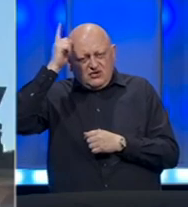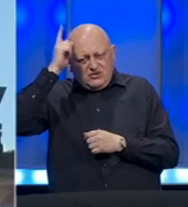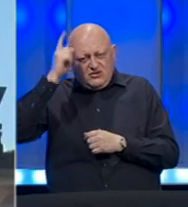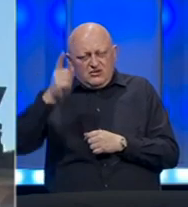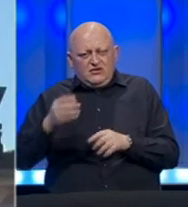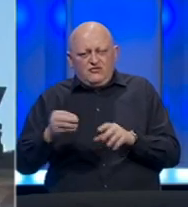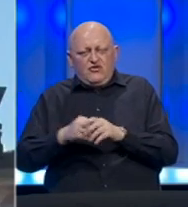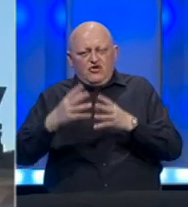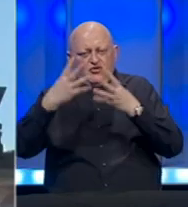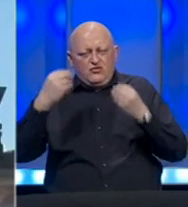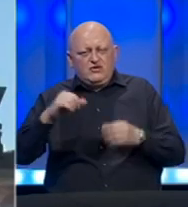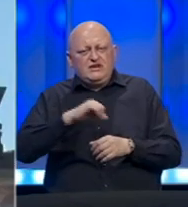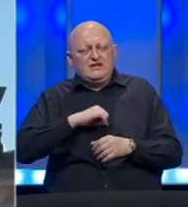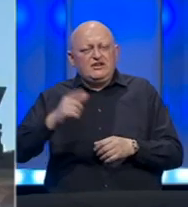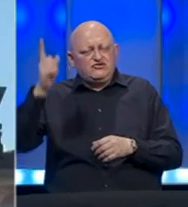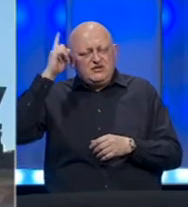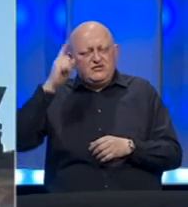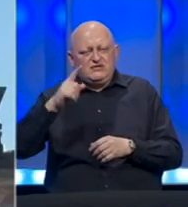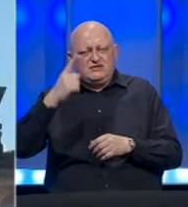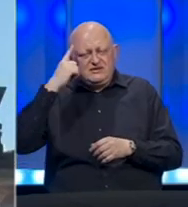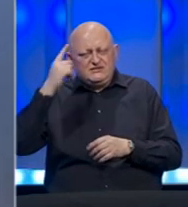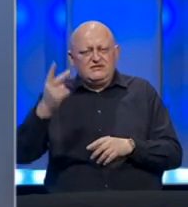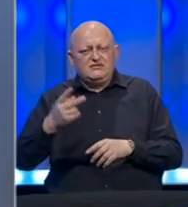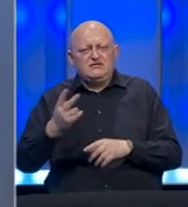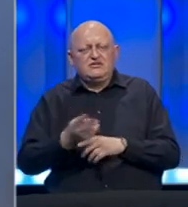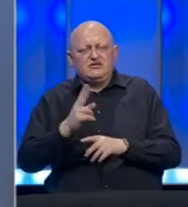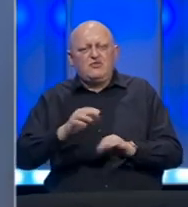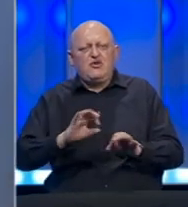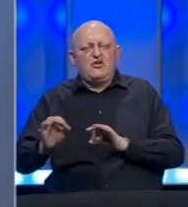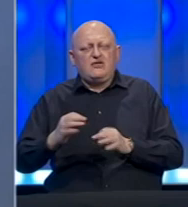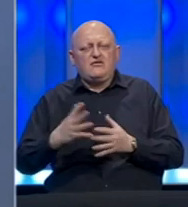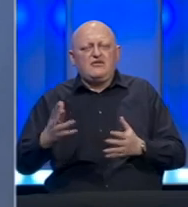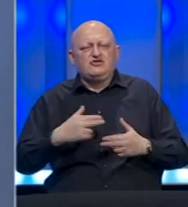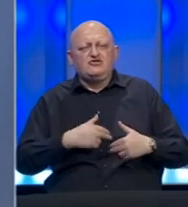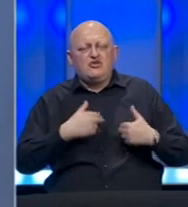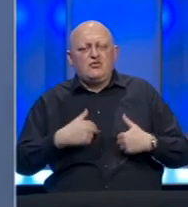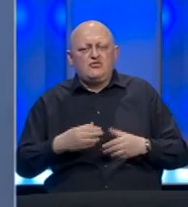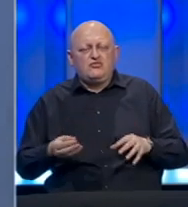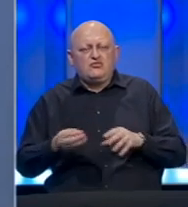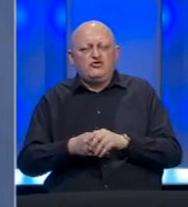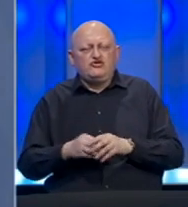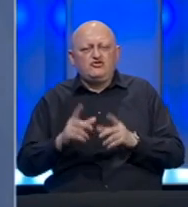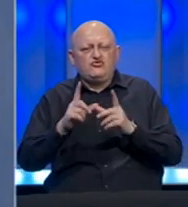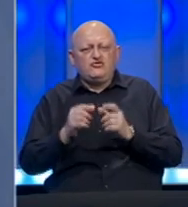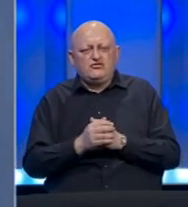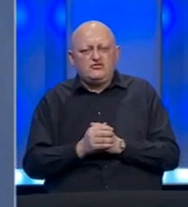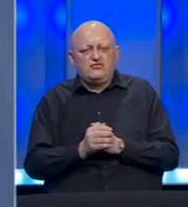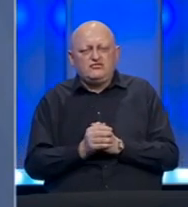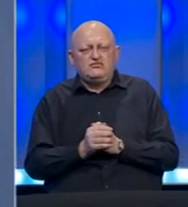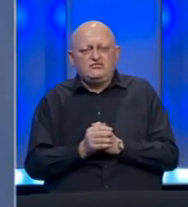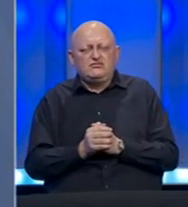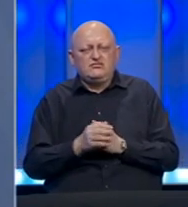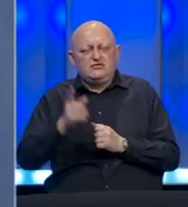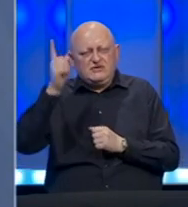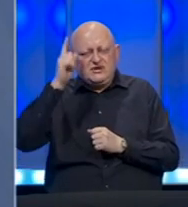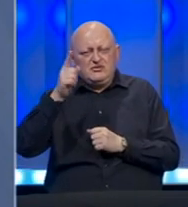fond za oporavak u interesu Njemačke. Svjesni su da će Berlin morati osigurati veći doprinos budžetu Unije. Za